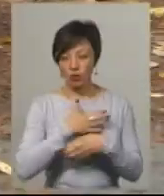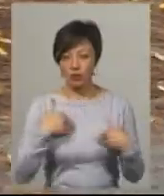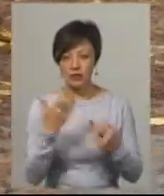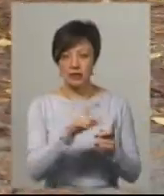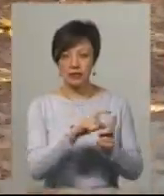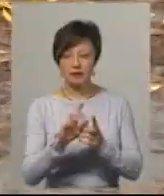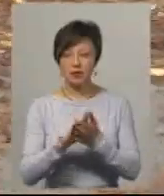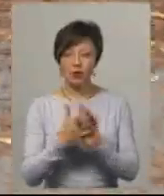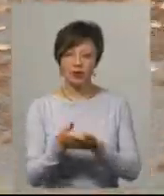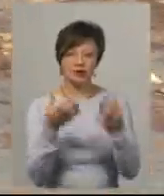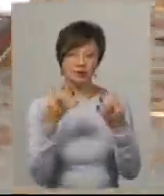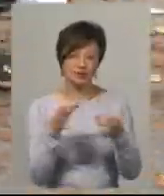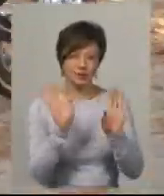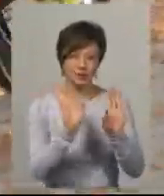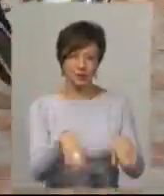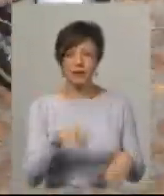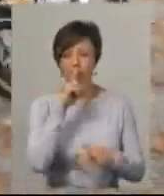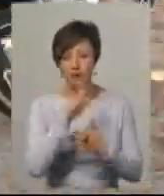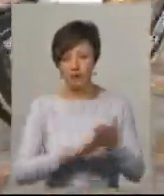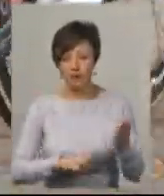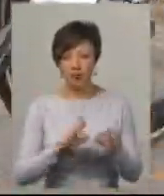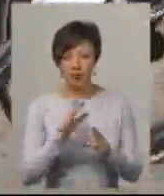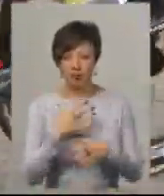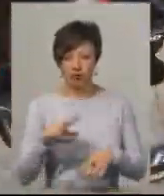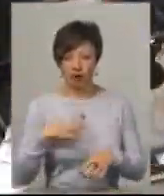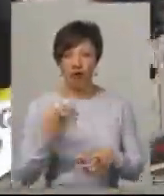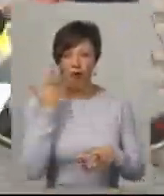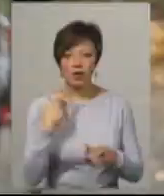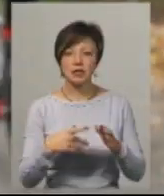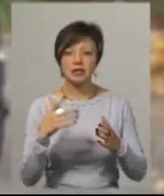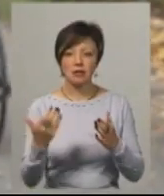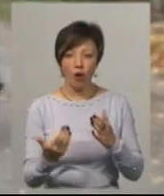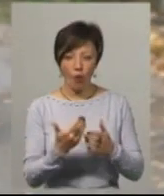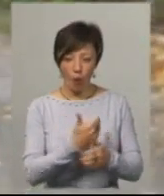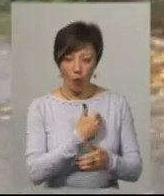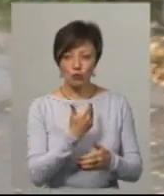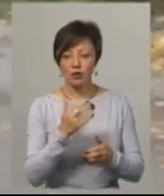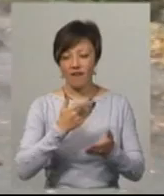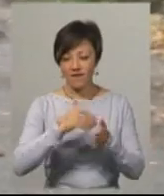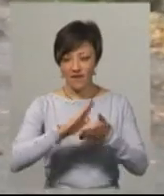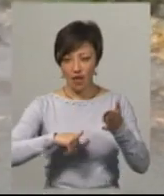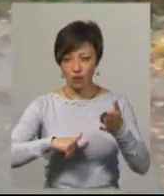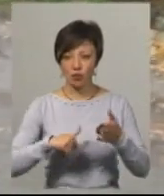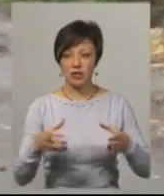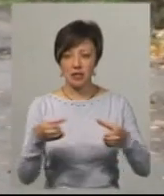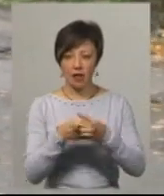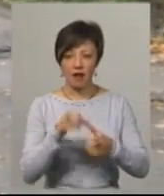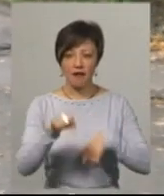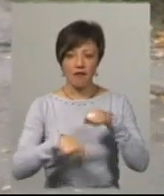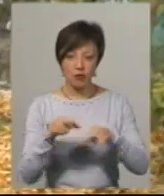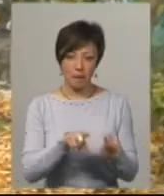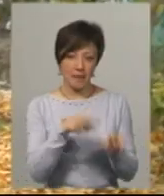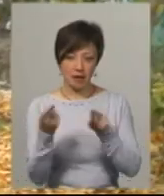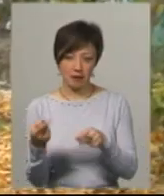ситуацію відпустила, вибачена, дочекалася і не чекатиме. А коли її захочуть виключити, зі складу збірної України з велоспорту перейде в інший